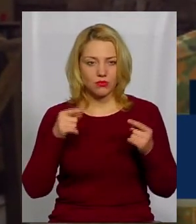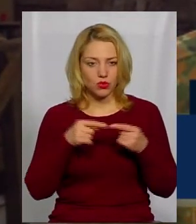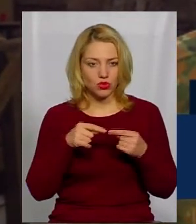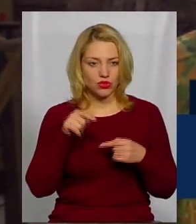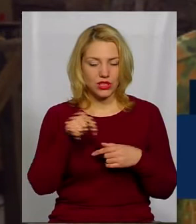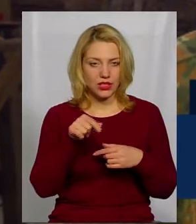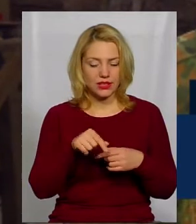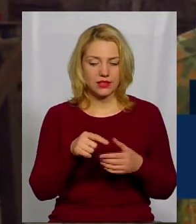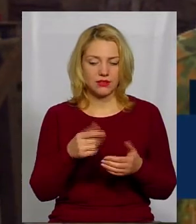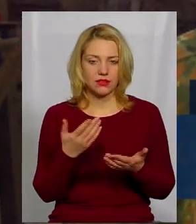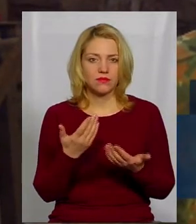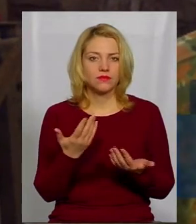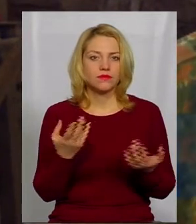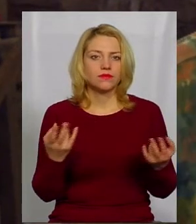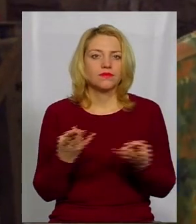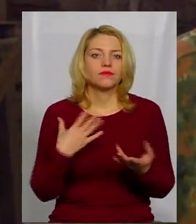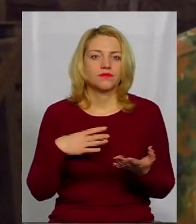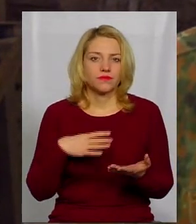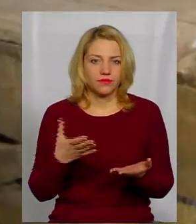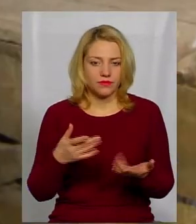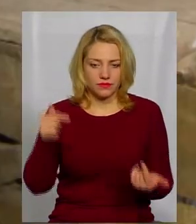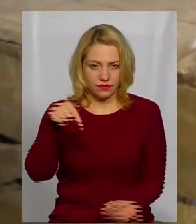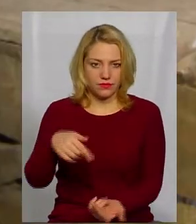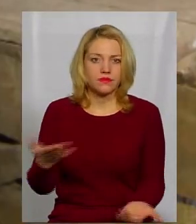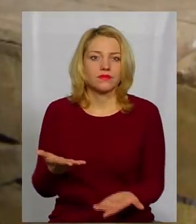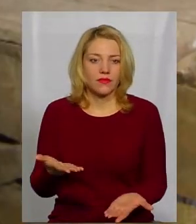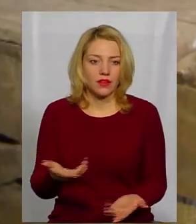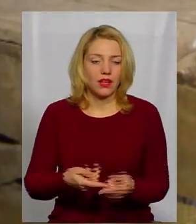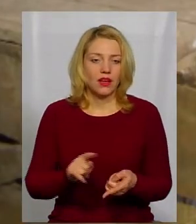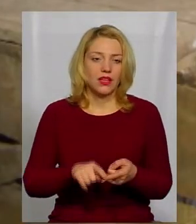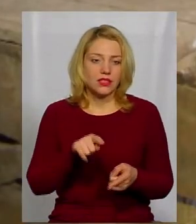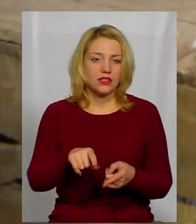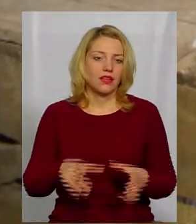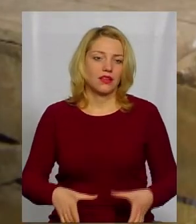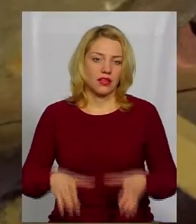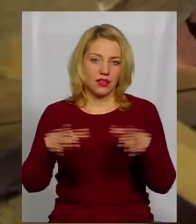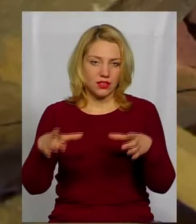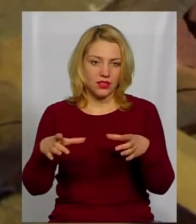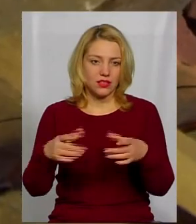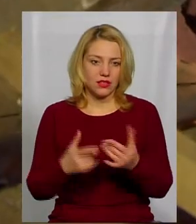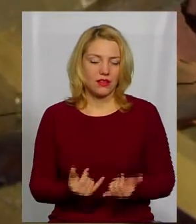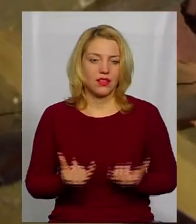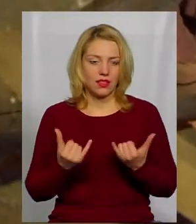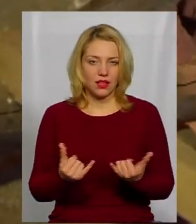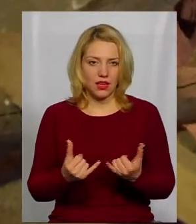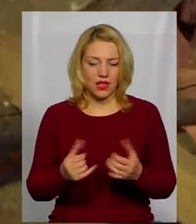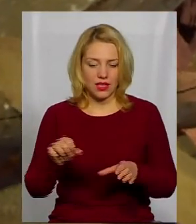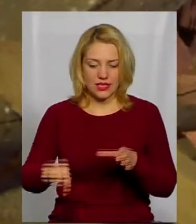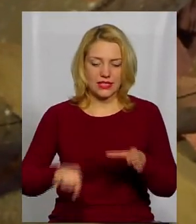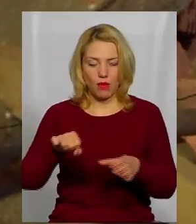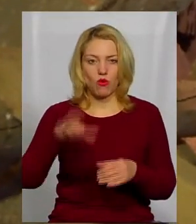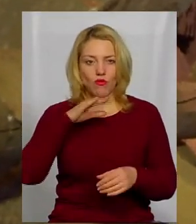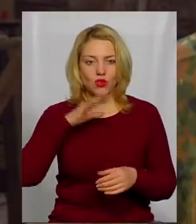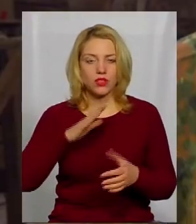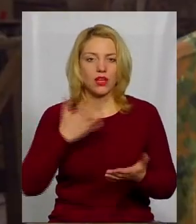предназначення, але, скоріше за все, це Криниця для забору води на випадок